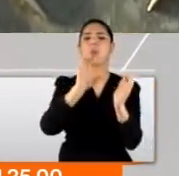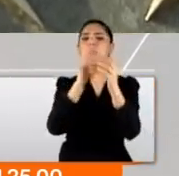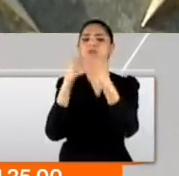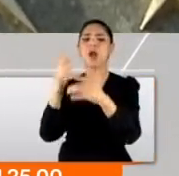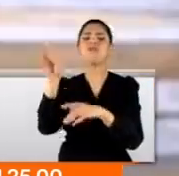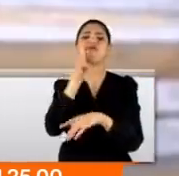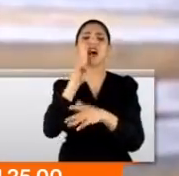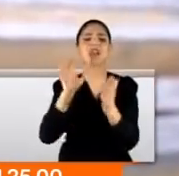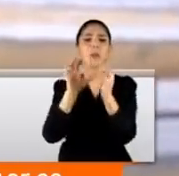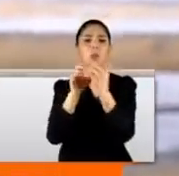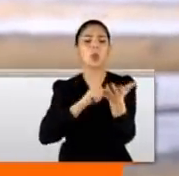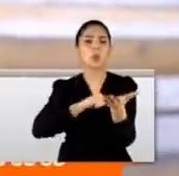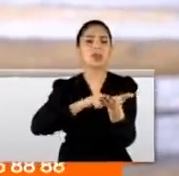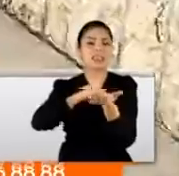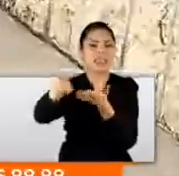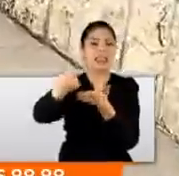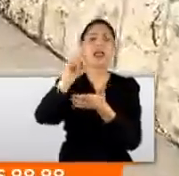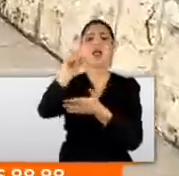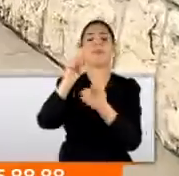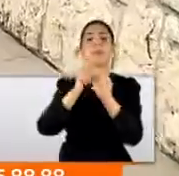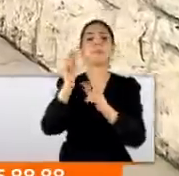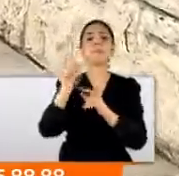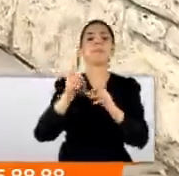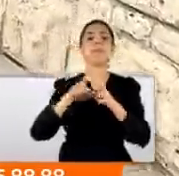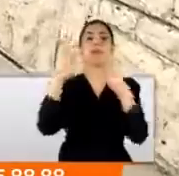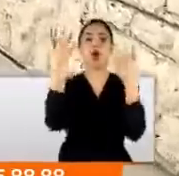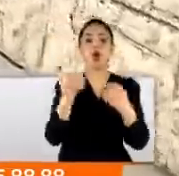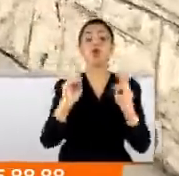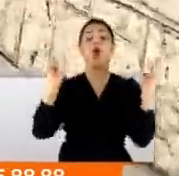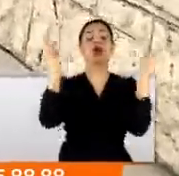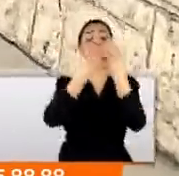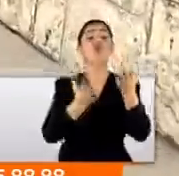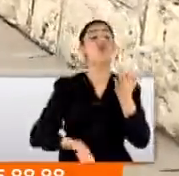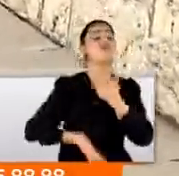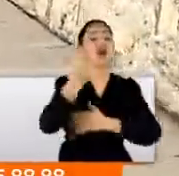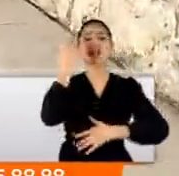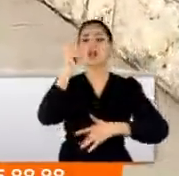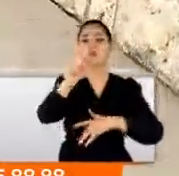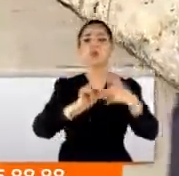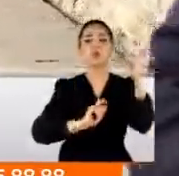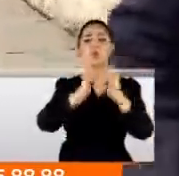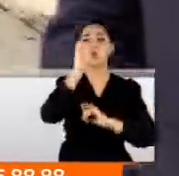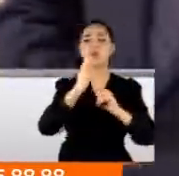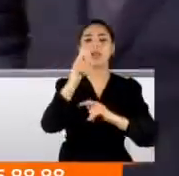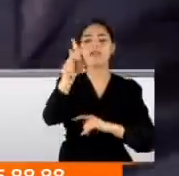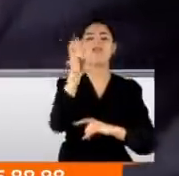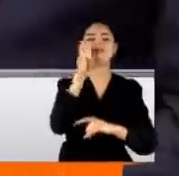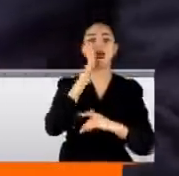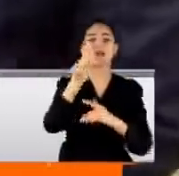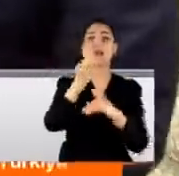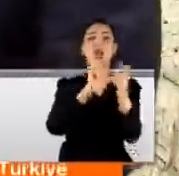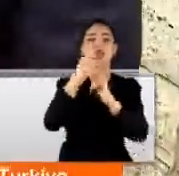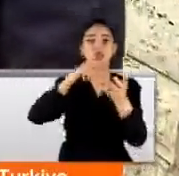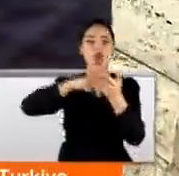WhatsApp gruplarını yerli uygulamaya taşıdı. Dünyanın en fazla kullanılan haberleşme programı WhatsApp'ın kullanıcılarına gönderdiği